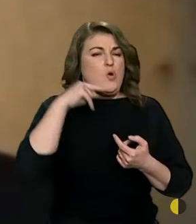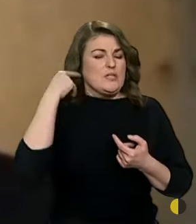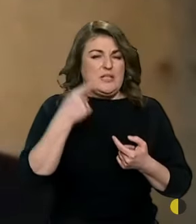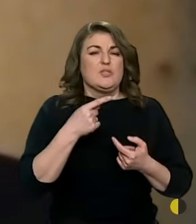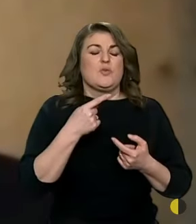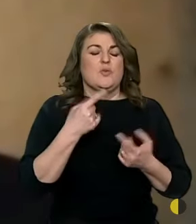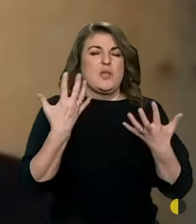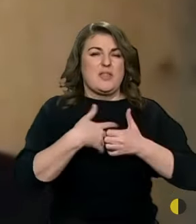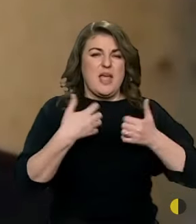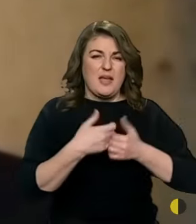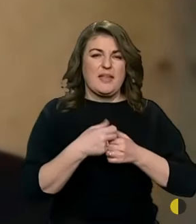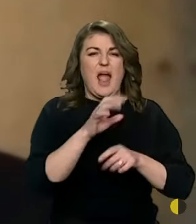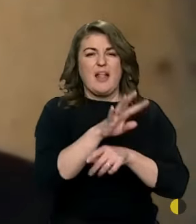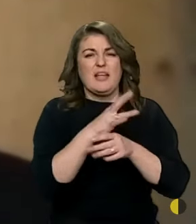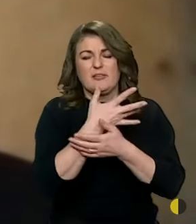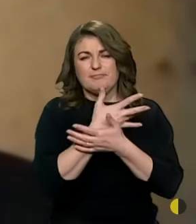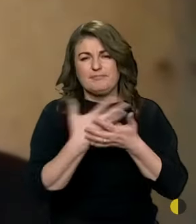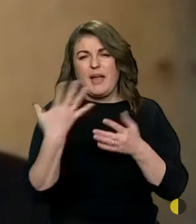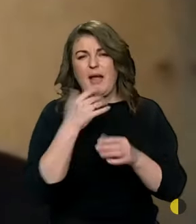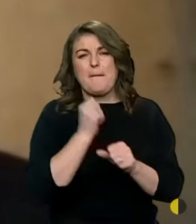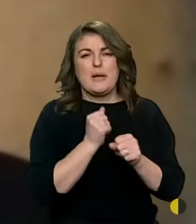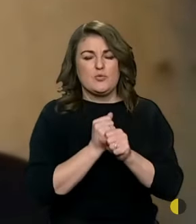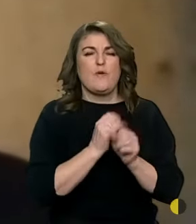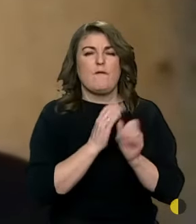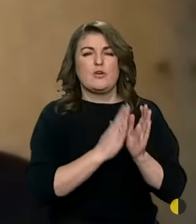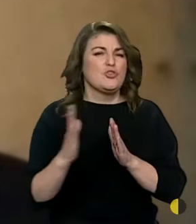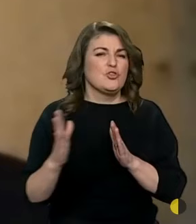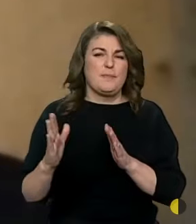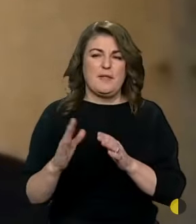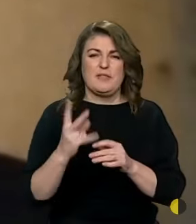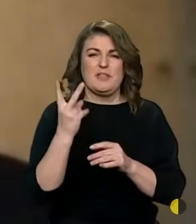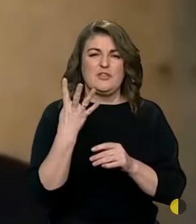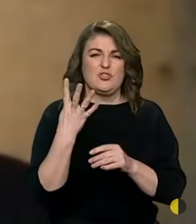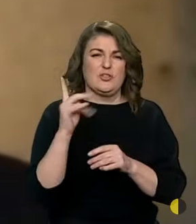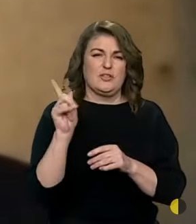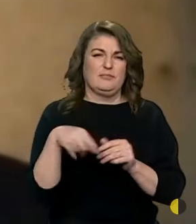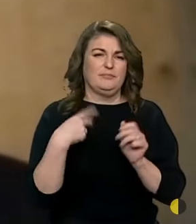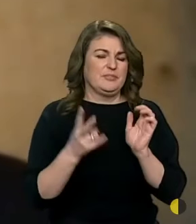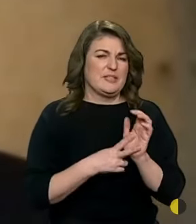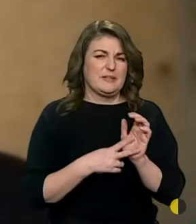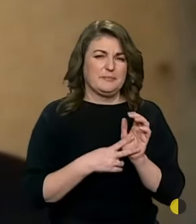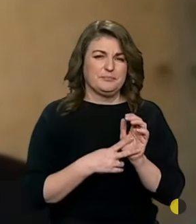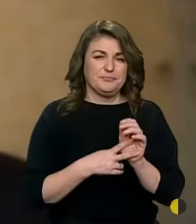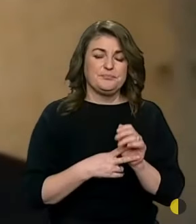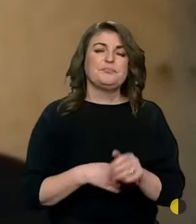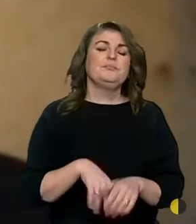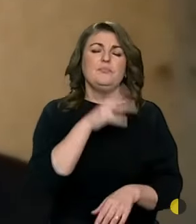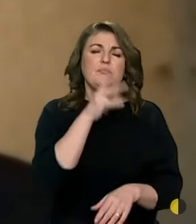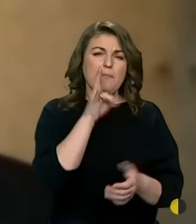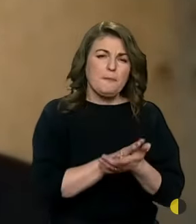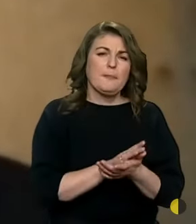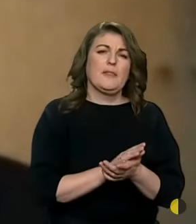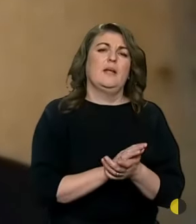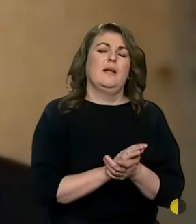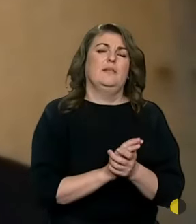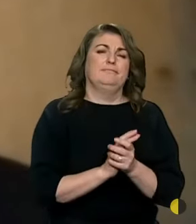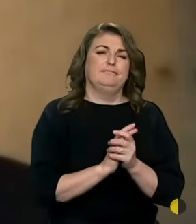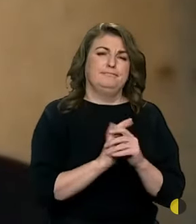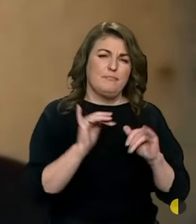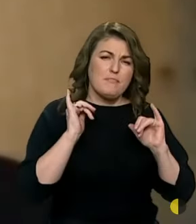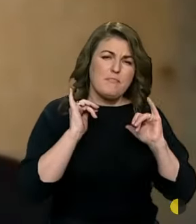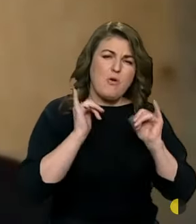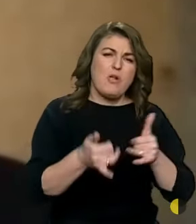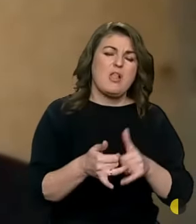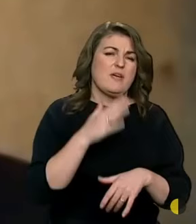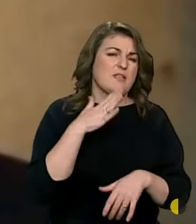артилерійської, яка працює в режимі нон-стоп, 24 на 7. І постійно поливає наших хлопців